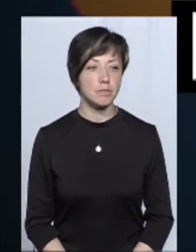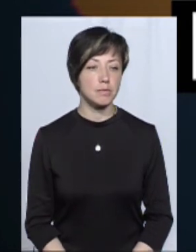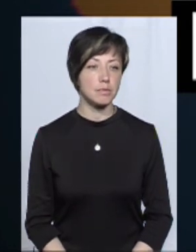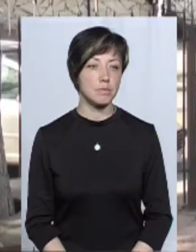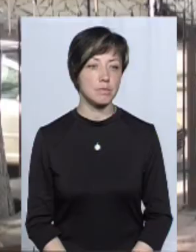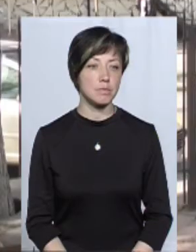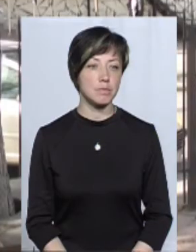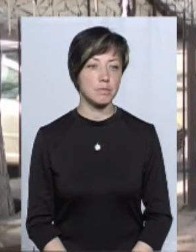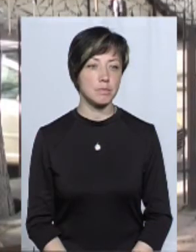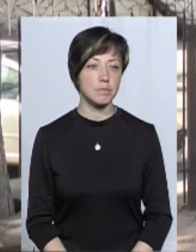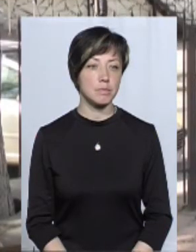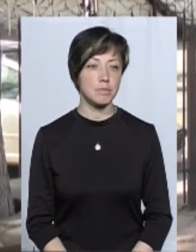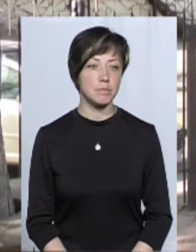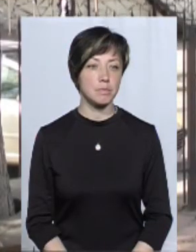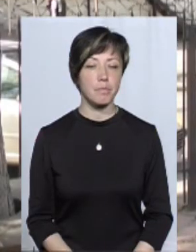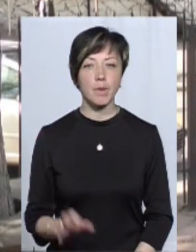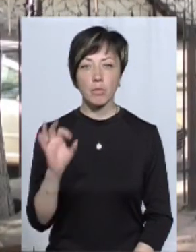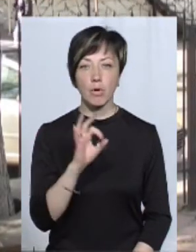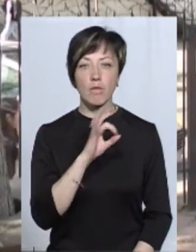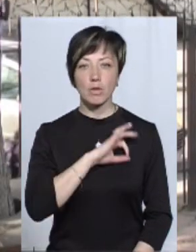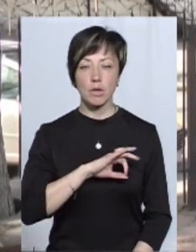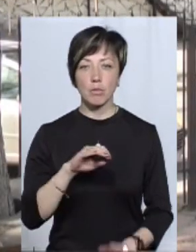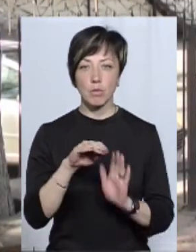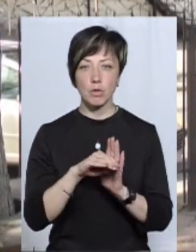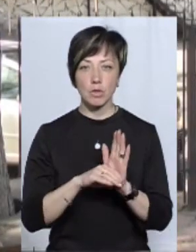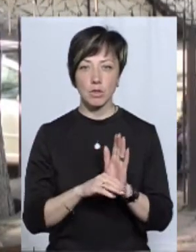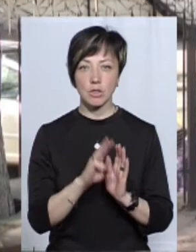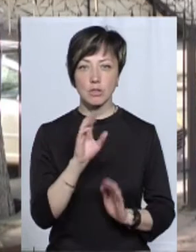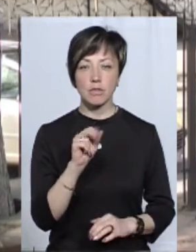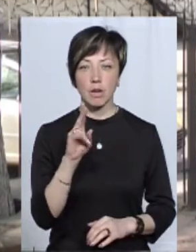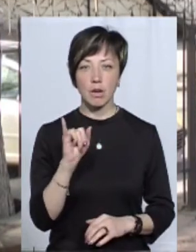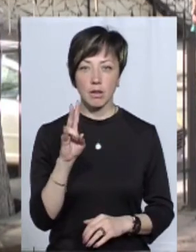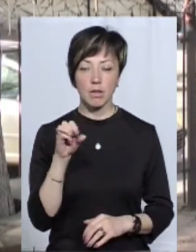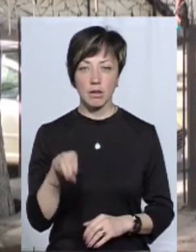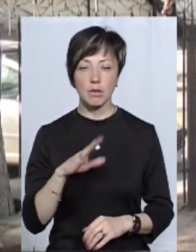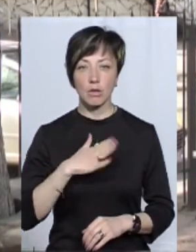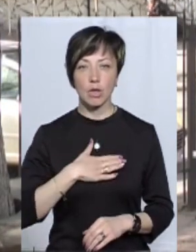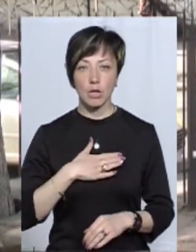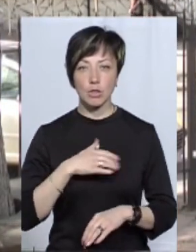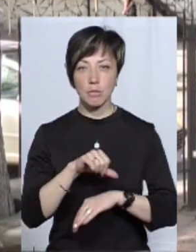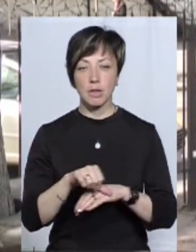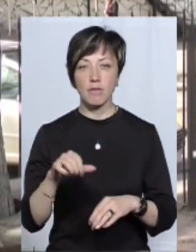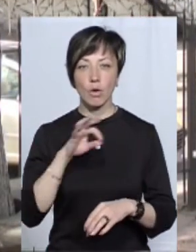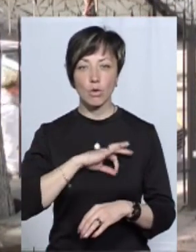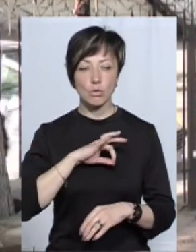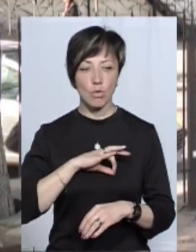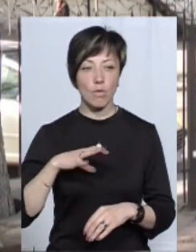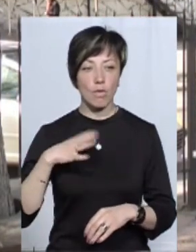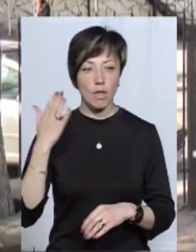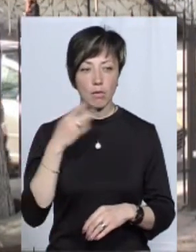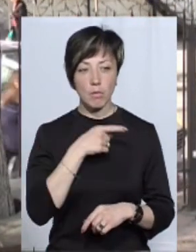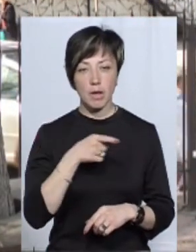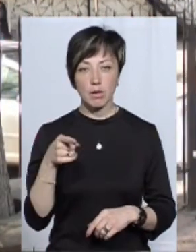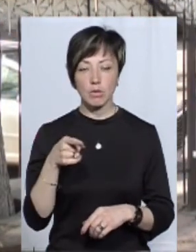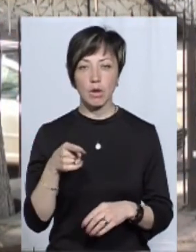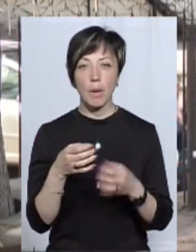На рахунок використання програми «Швакі.нет», яку наша митниця використовувала в період